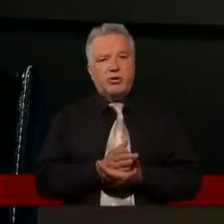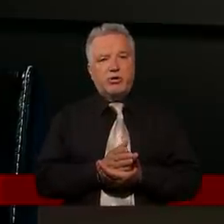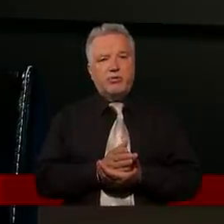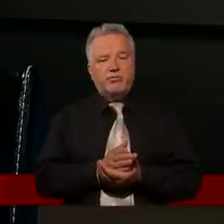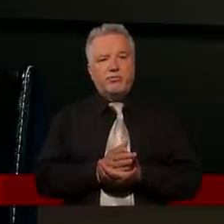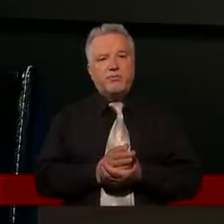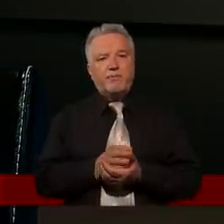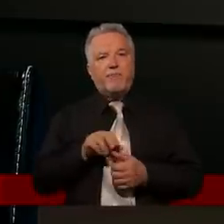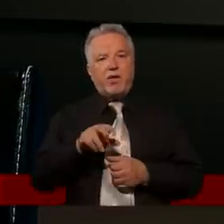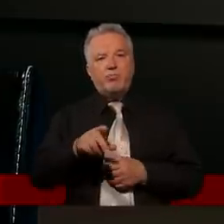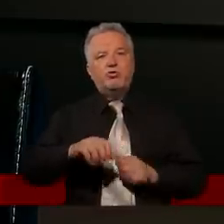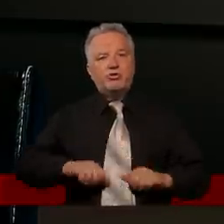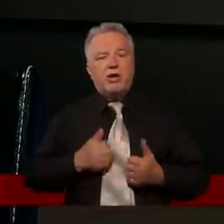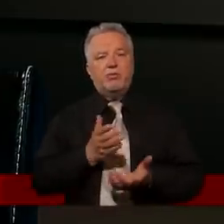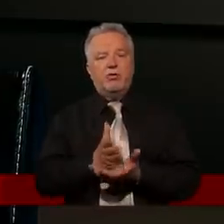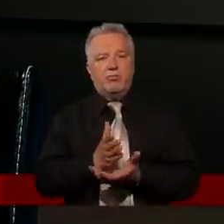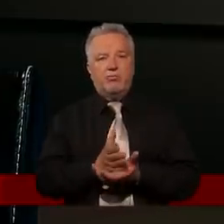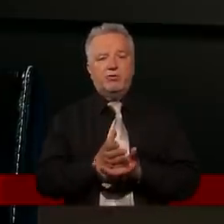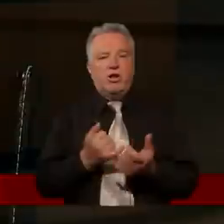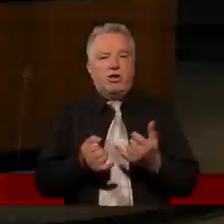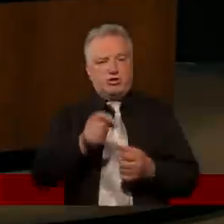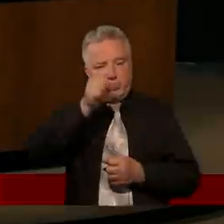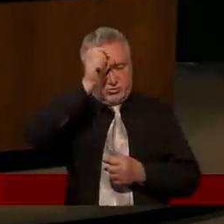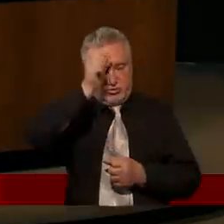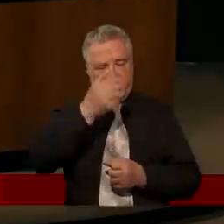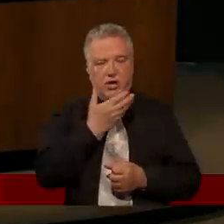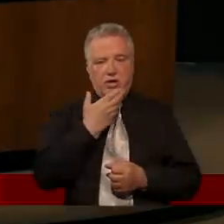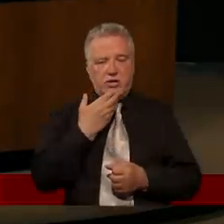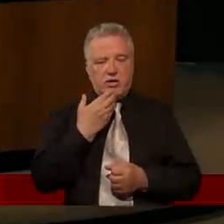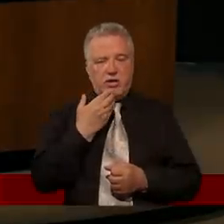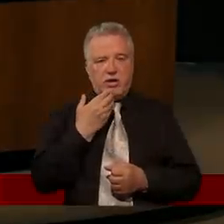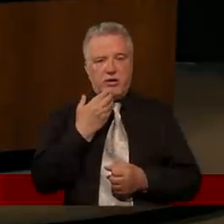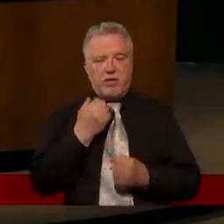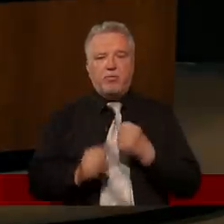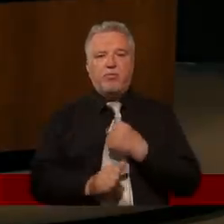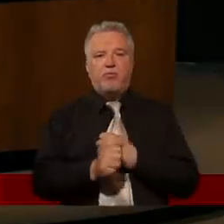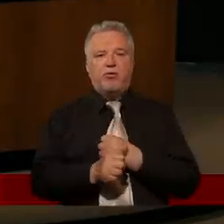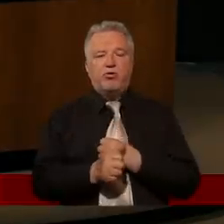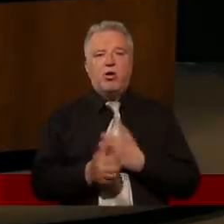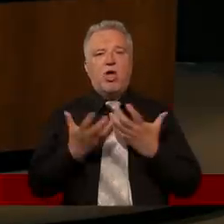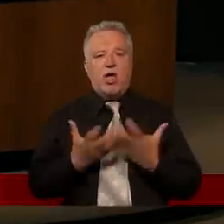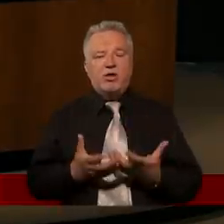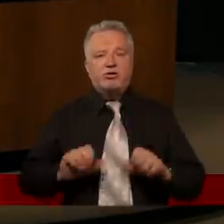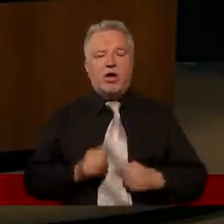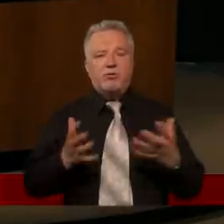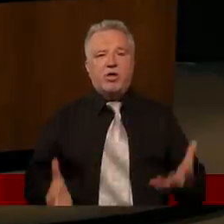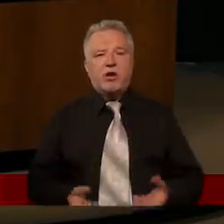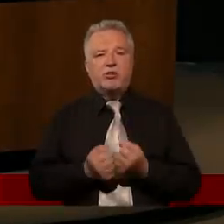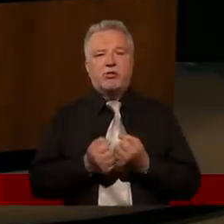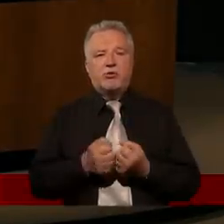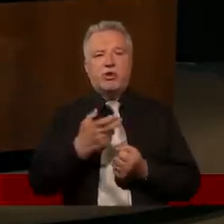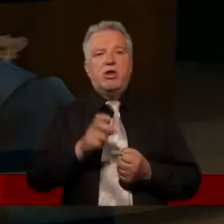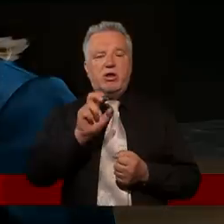osądzać, tylko po to, żeby pomóc. Jeśli człowiek nie ma takiej motywacji, że chce go uratować, to może niech się